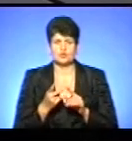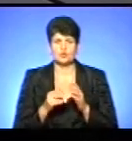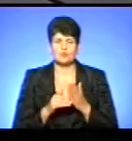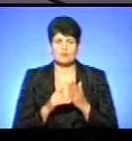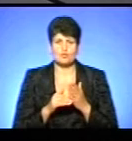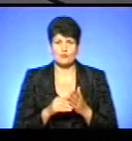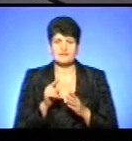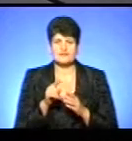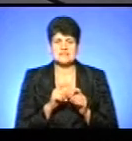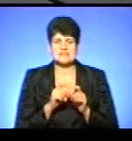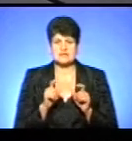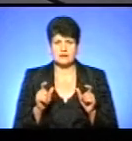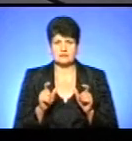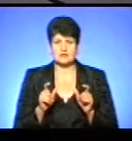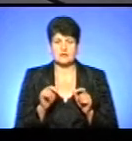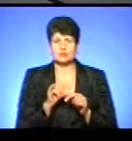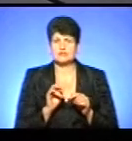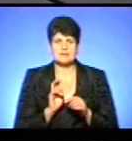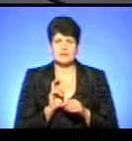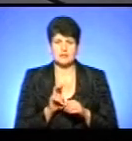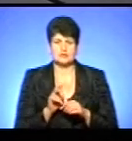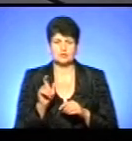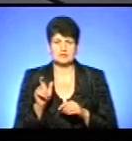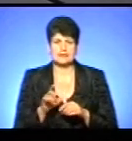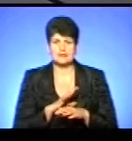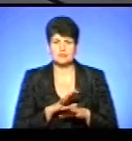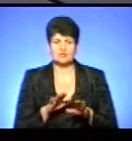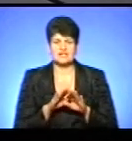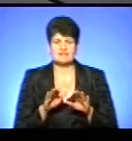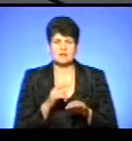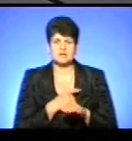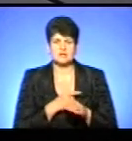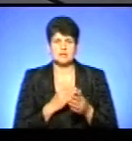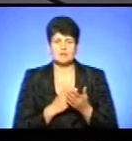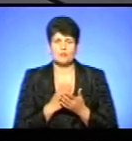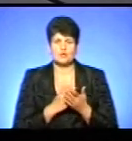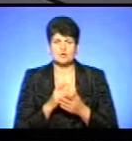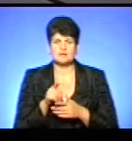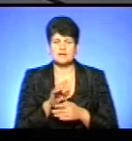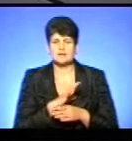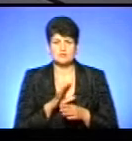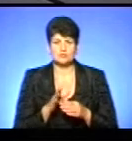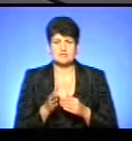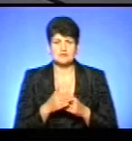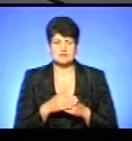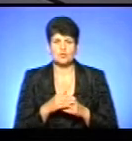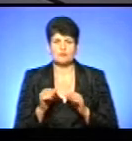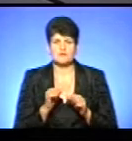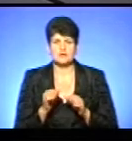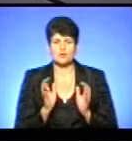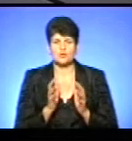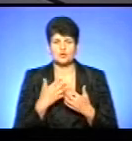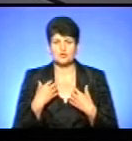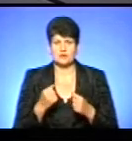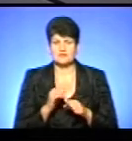І в ті заклади, в які не піде пацієнт, де не буде рівня медичних послуг, їх не буде закривати ні управління охорони здоров'я,